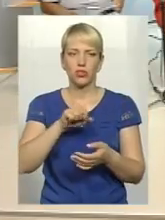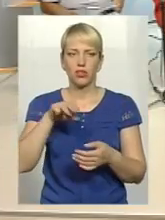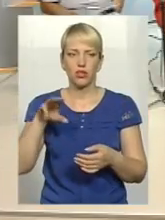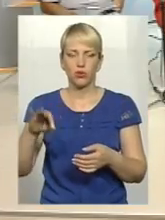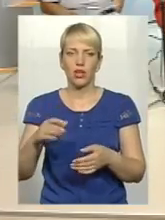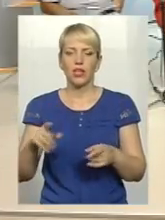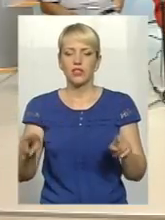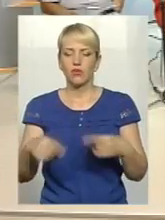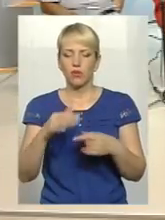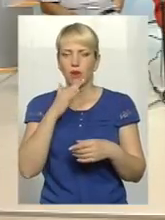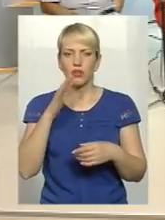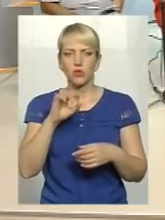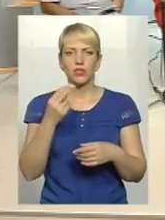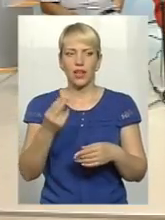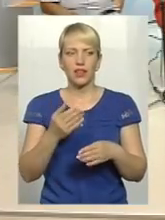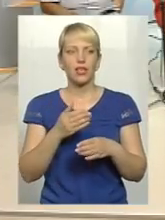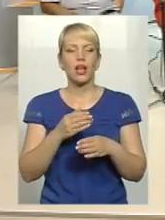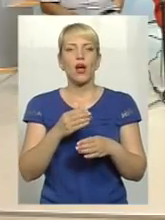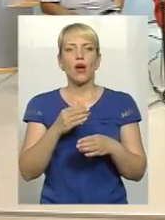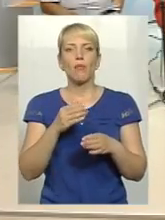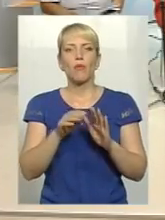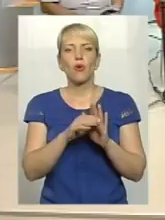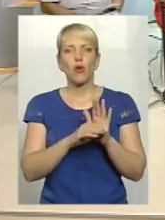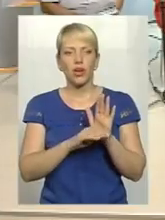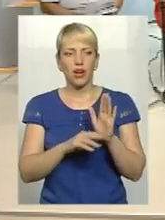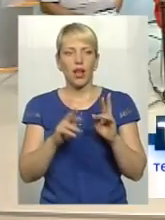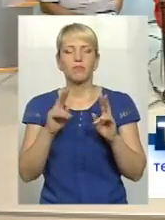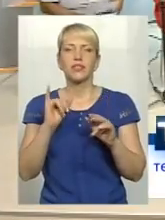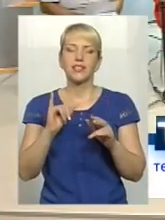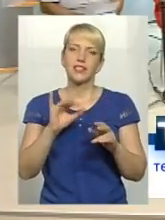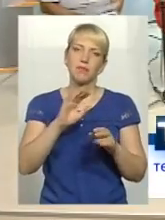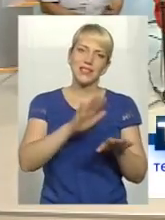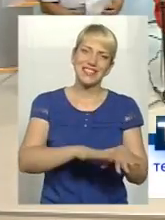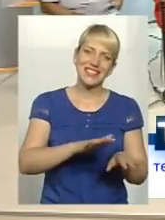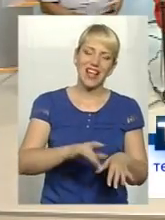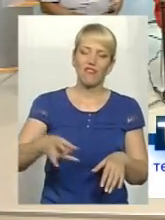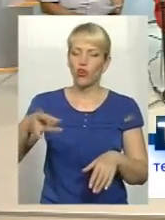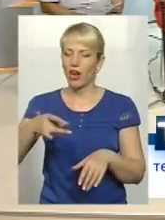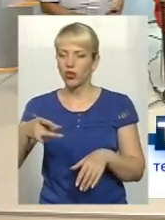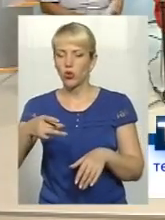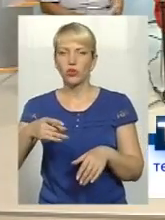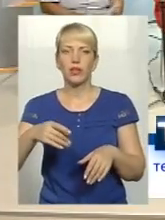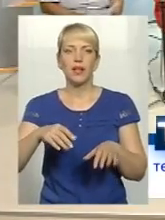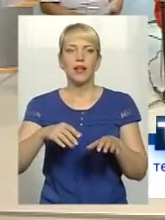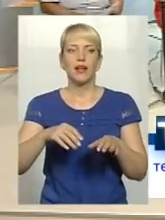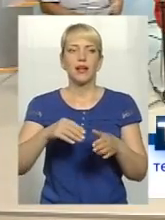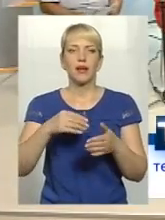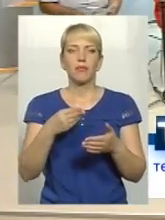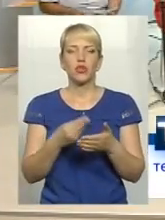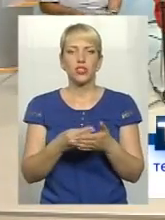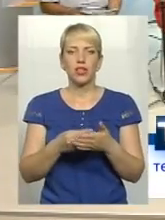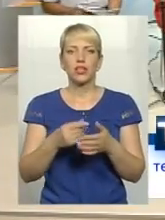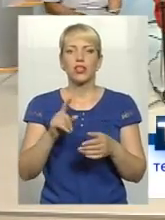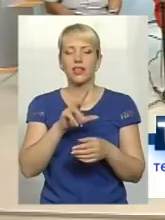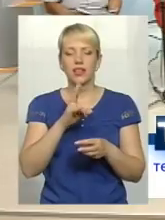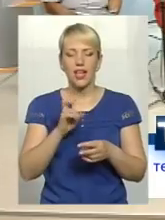Створено багато соціальних програм і програм як місцевого, так і району, так і обласного рівня на забезпечення і